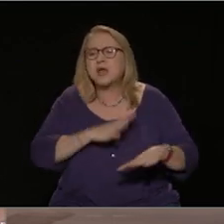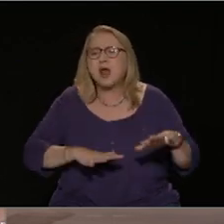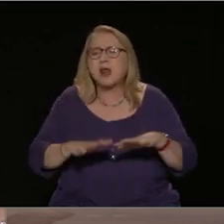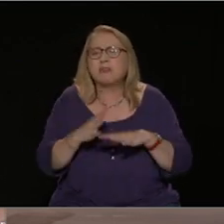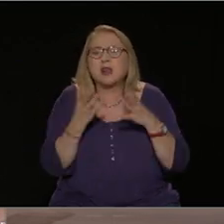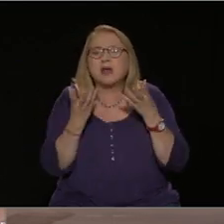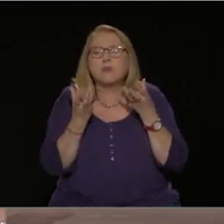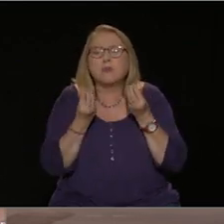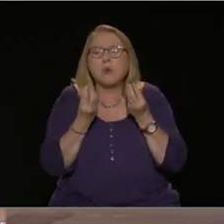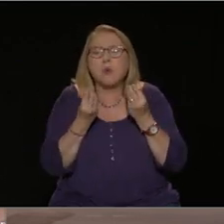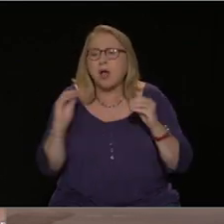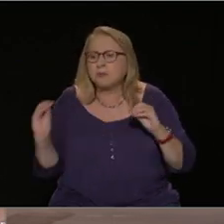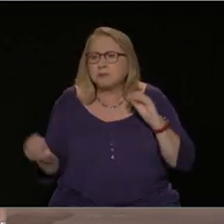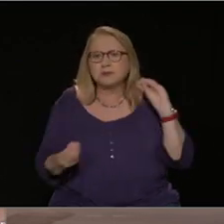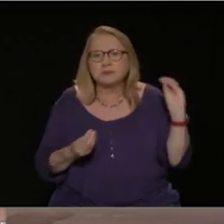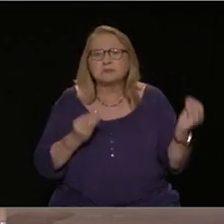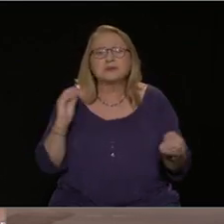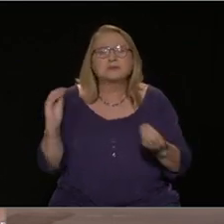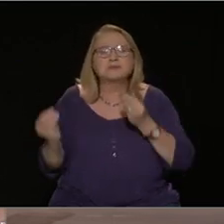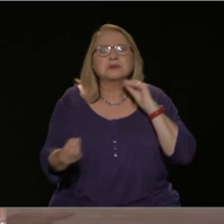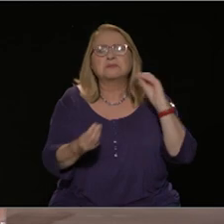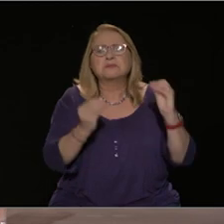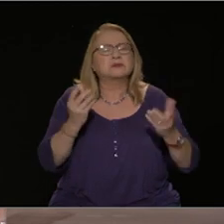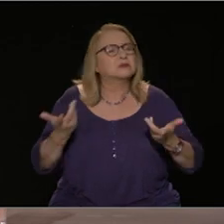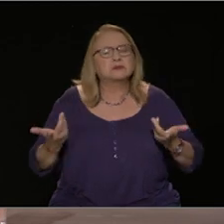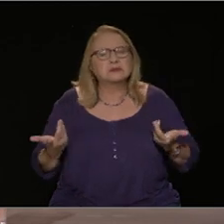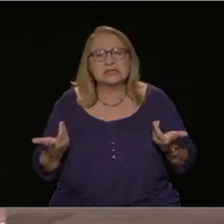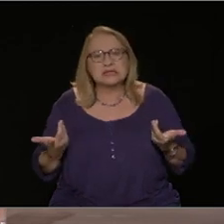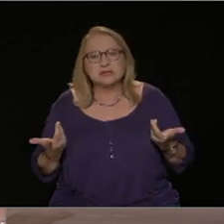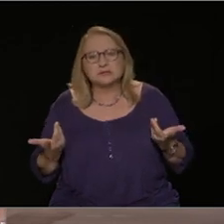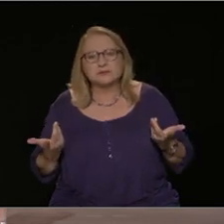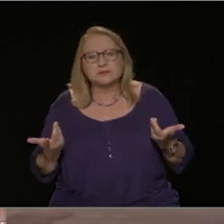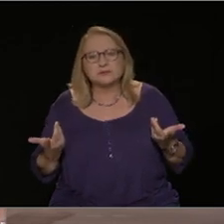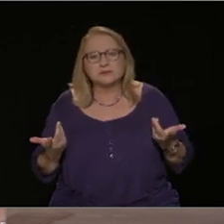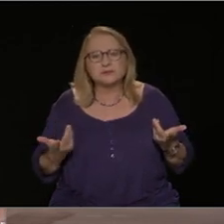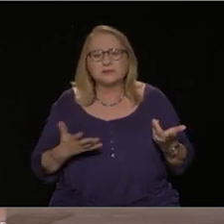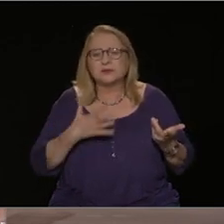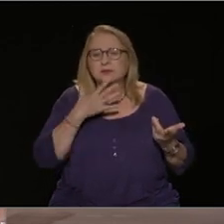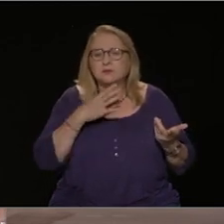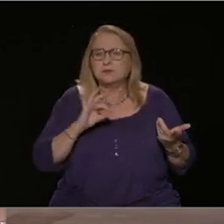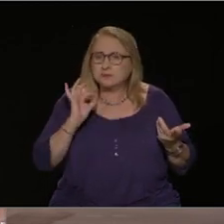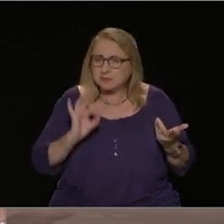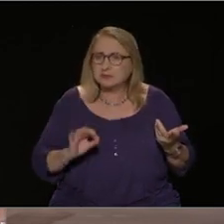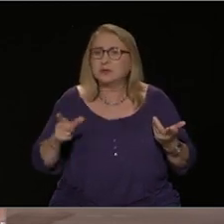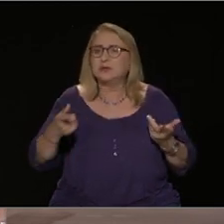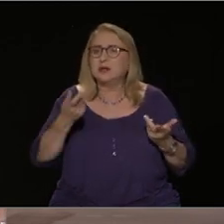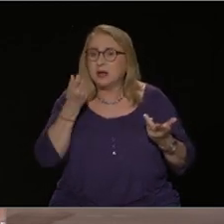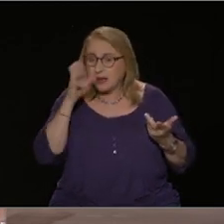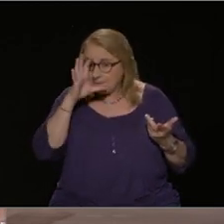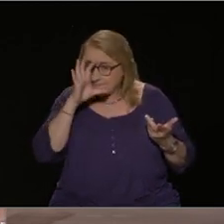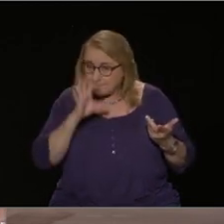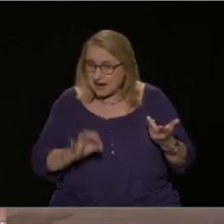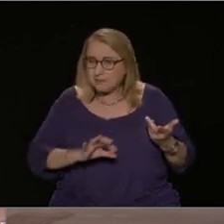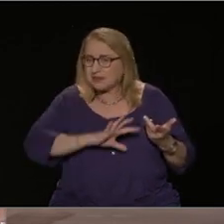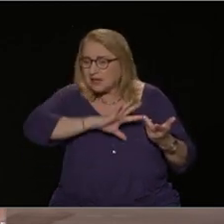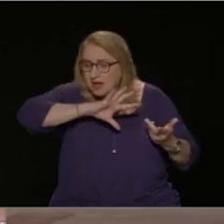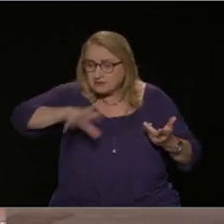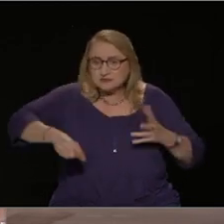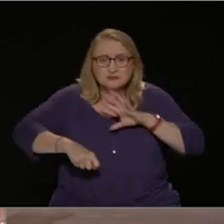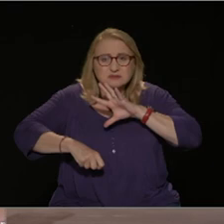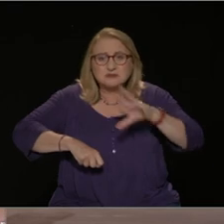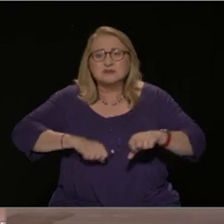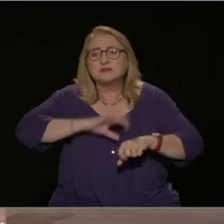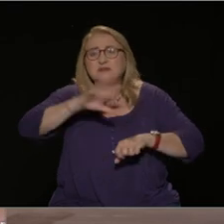ξεσπάνε, δηλαδή αυτής της τρομακτικής διασπάθησης και λαιηλασίας, ένα πραγματικό πιάτσικο πάνω στο